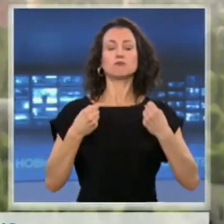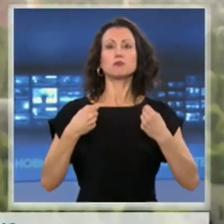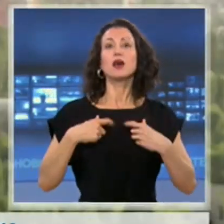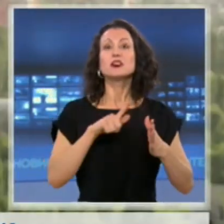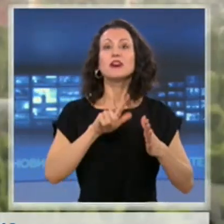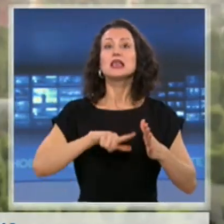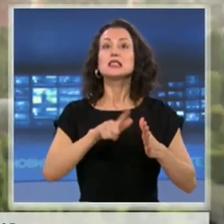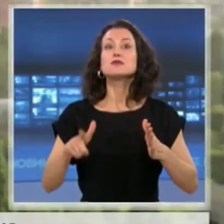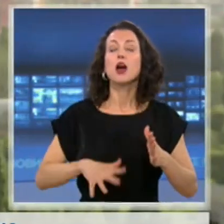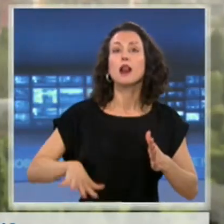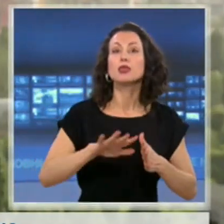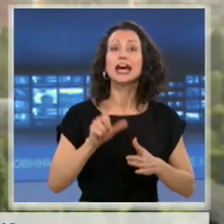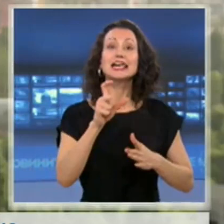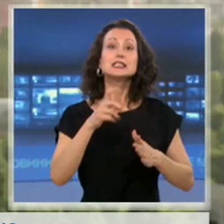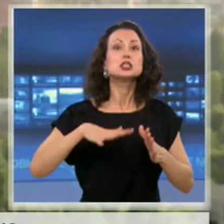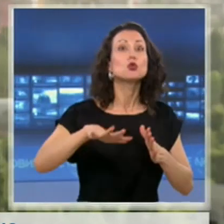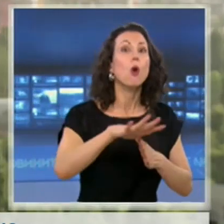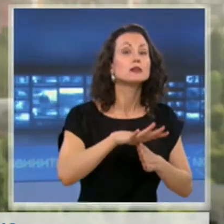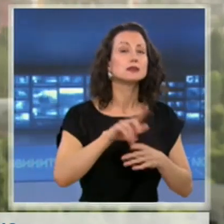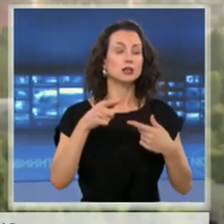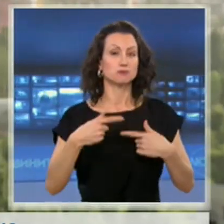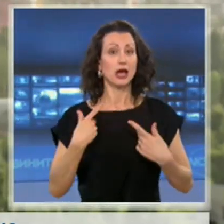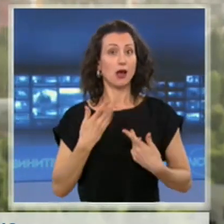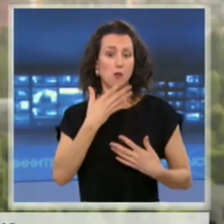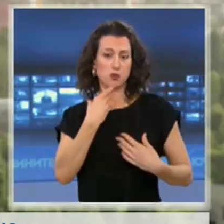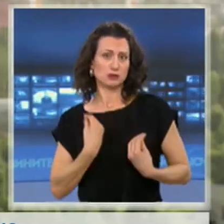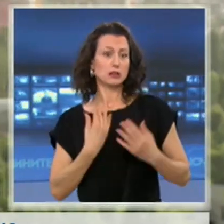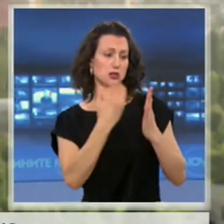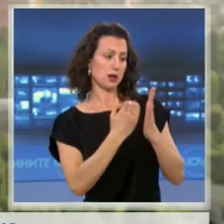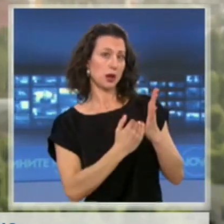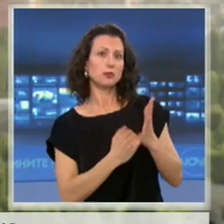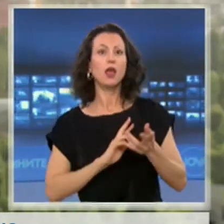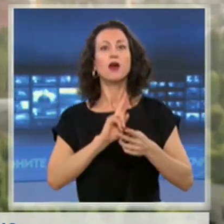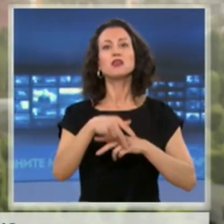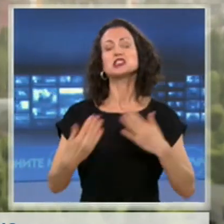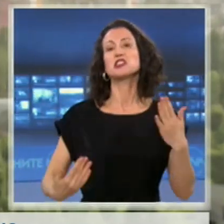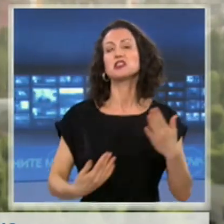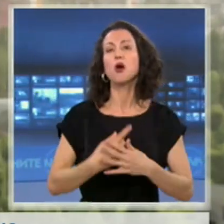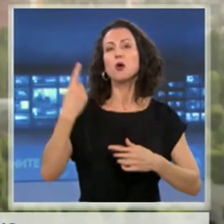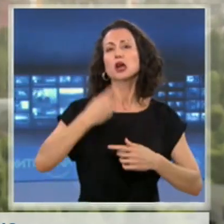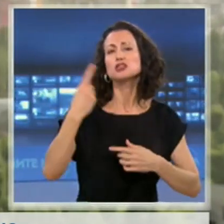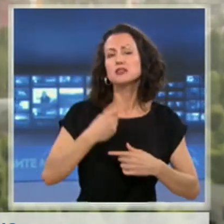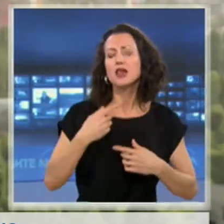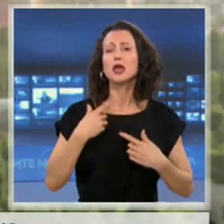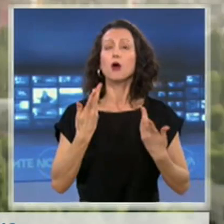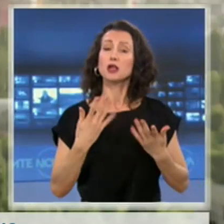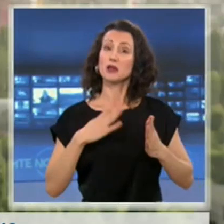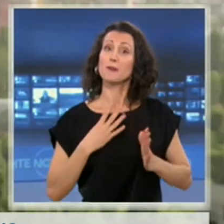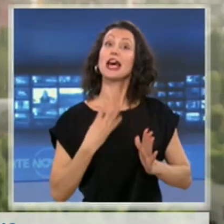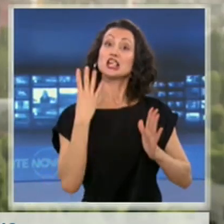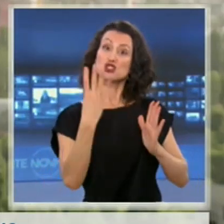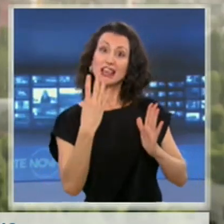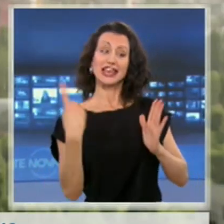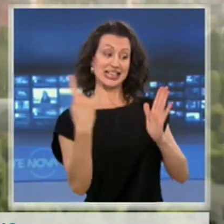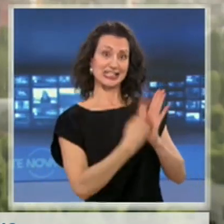ситуация. А познатите ни правила влизат в новото ни всеки дневие, облечени в четири заповеди на здравният министр. Те влязоха в